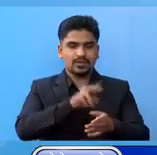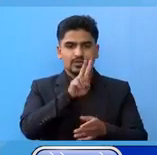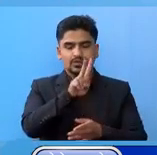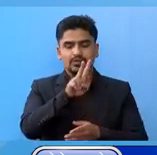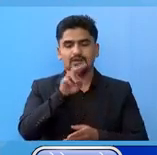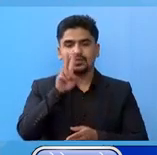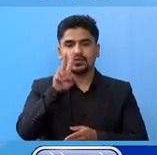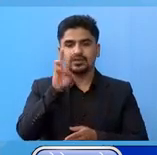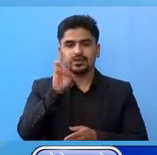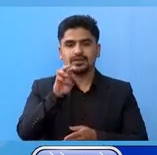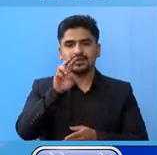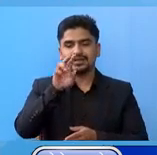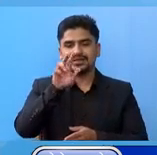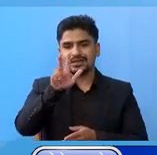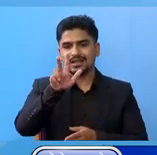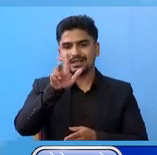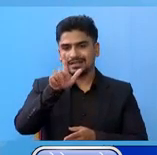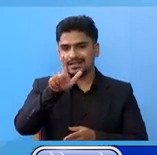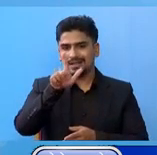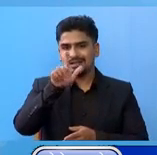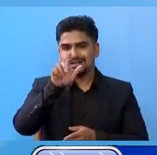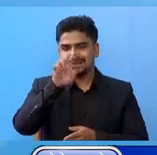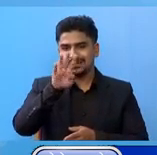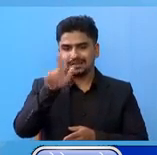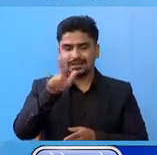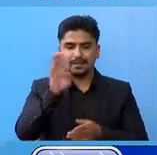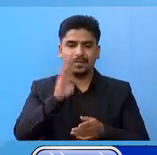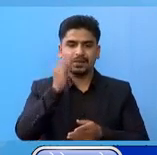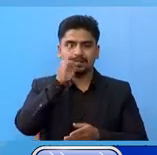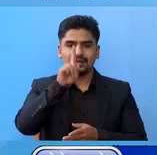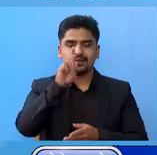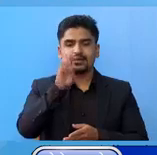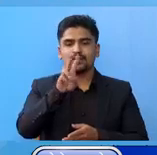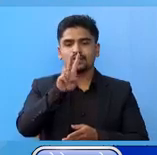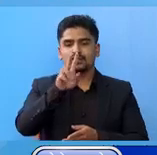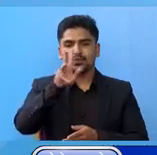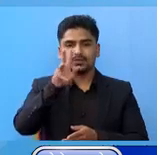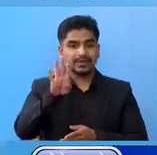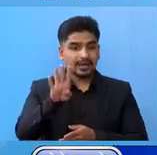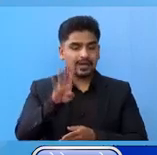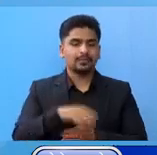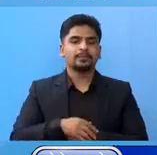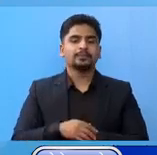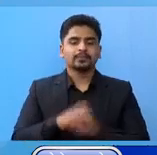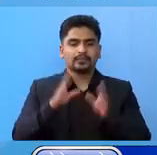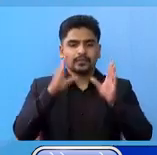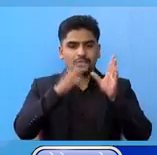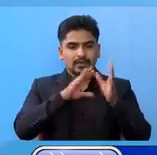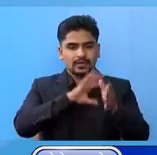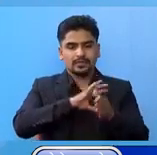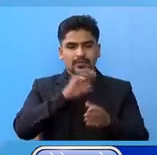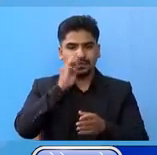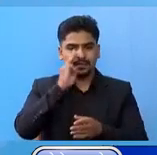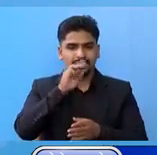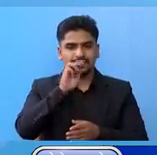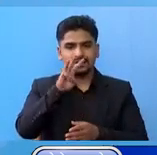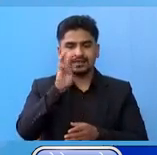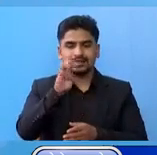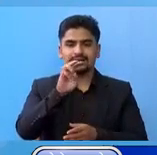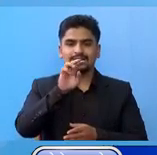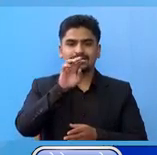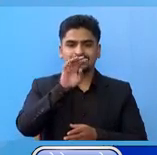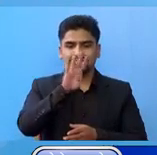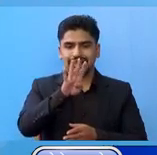दुई हजार सास से सचालिस, बागमती मां एक जार दुई से चावरानननब्वे, गंड़की मां तिन हजार चार से